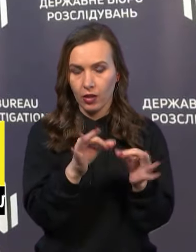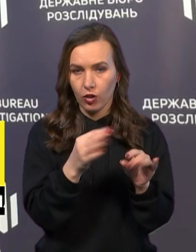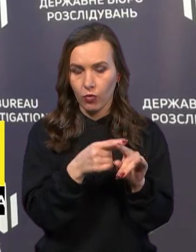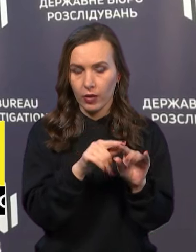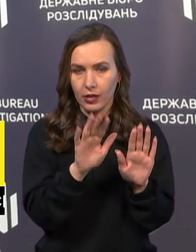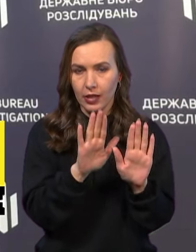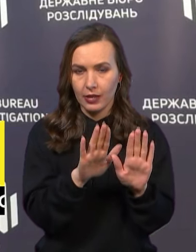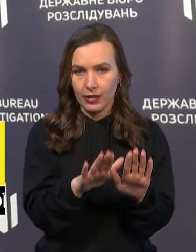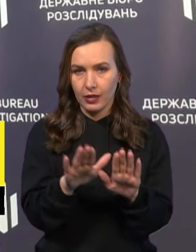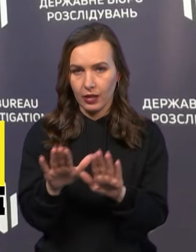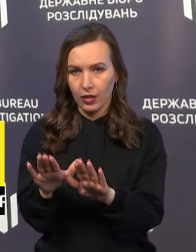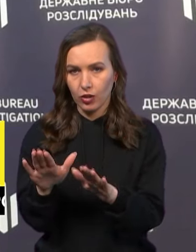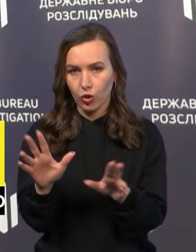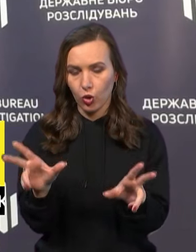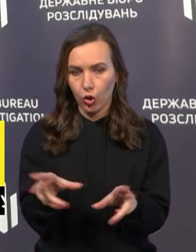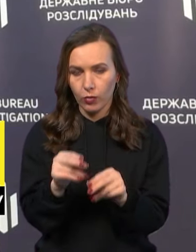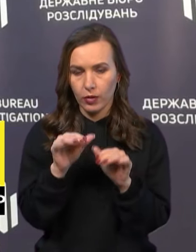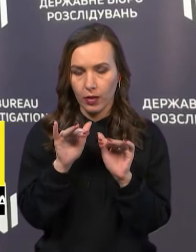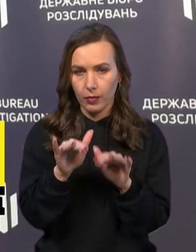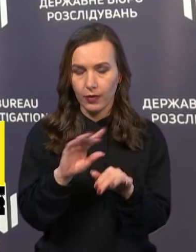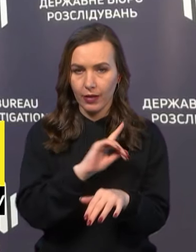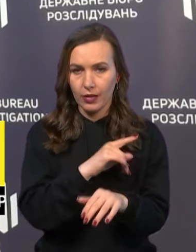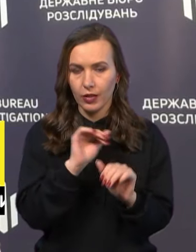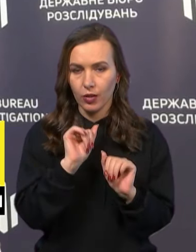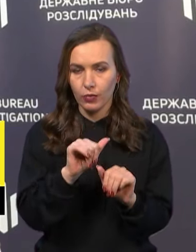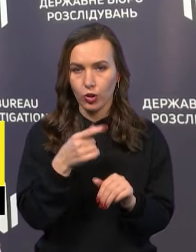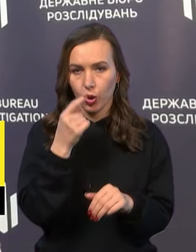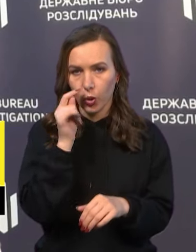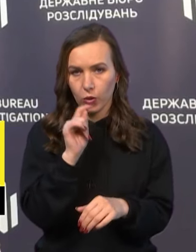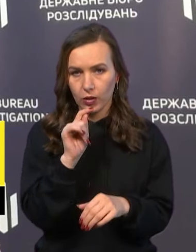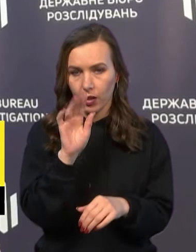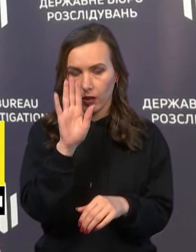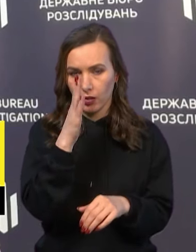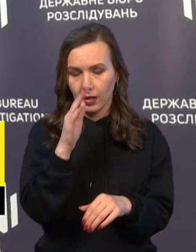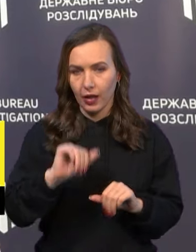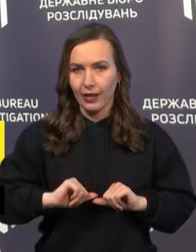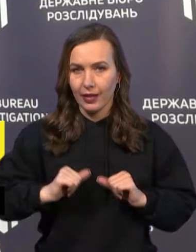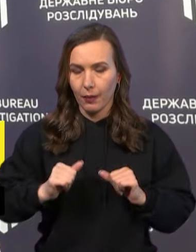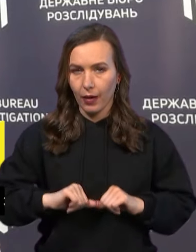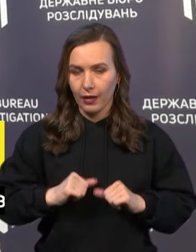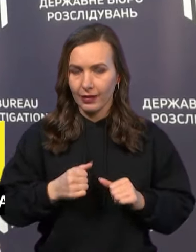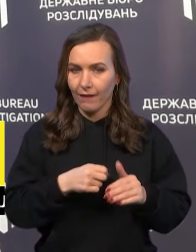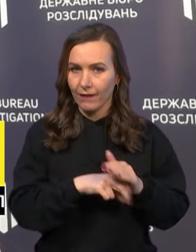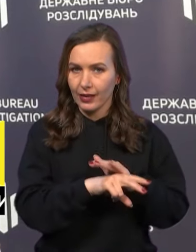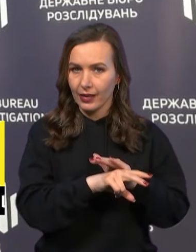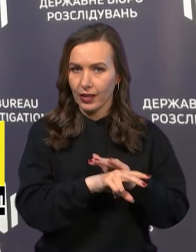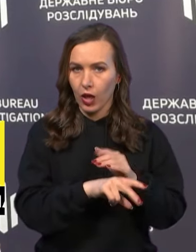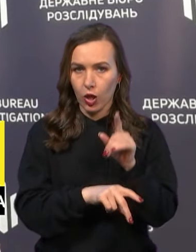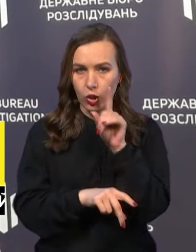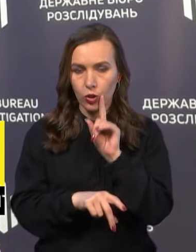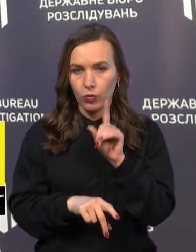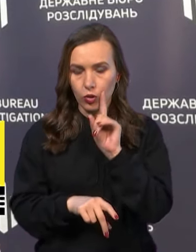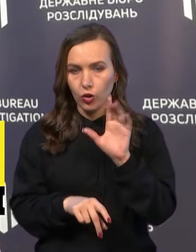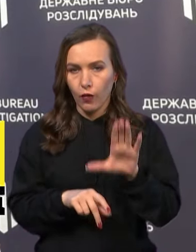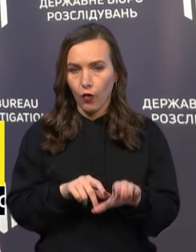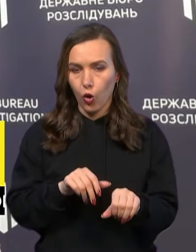територій, яку успішно провели Сили оборони України. Зрадник намагався втекти на тимчасово окуповану